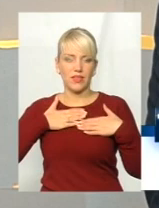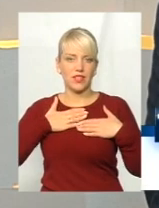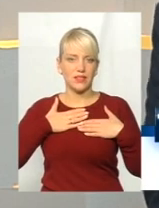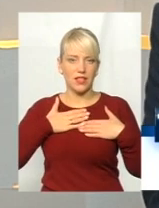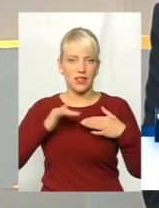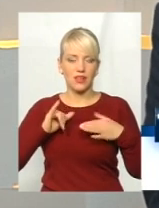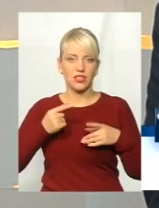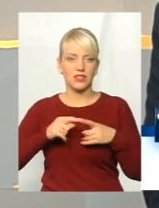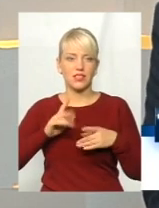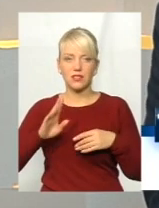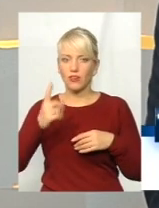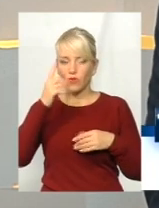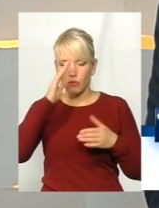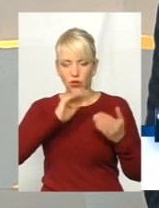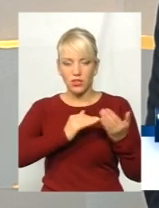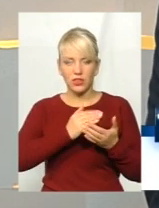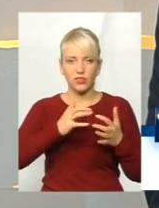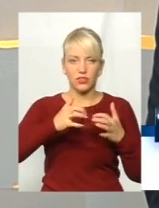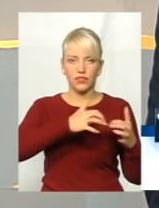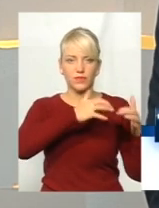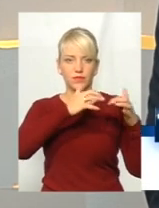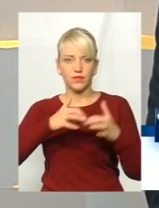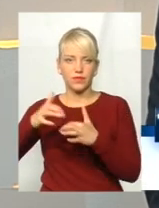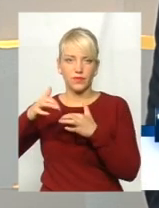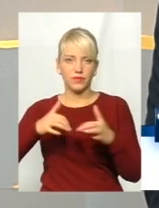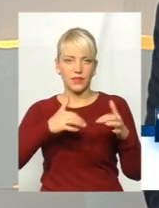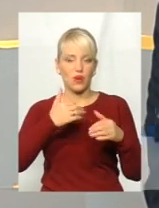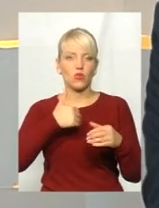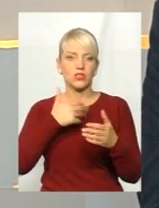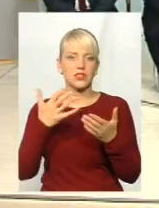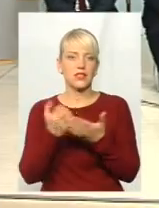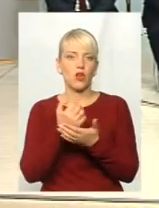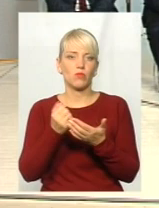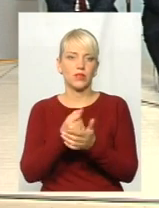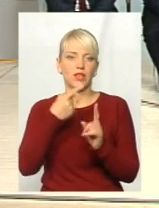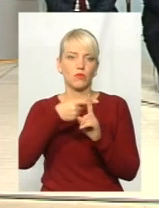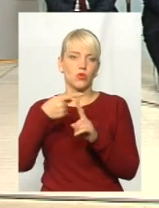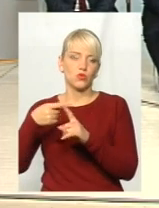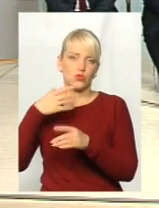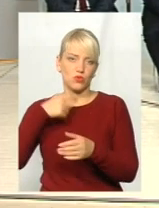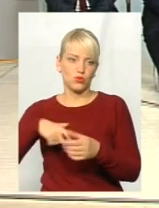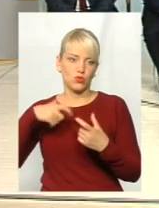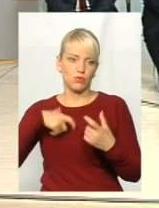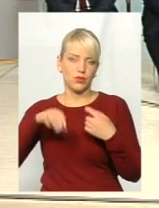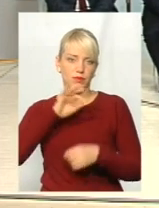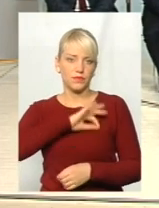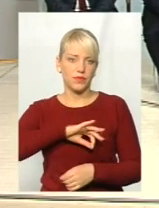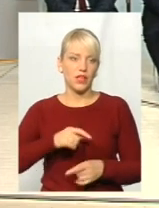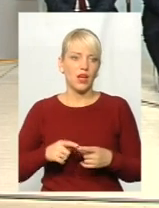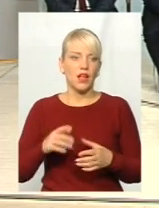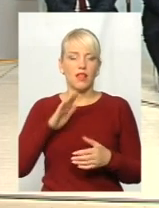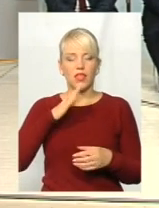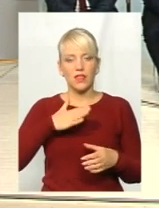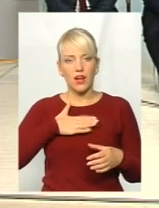одна політична сила, інша політична, хочуть заробити собі плюси. Пан Михайлович, ваша позиція? Позиція вашої фракції?